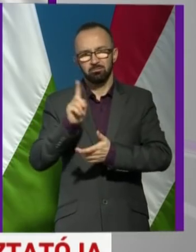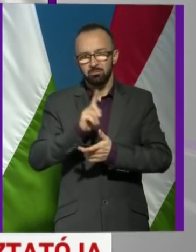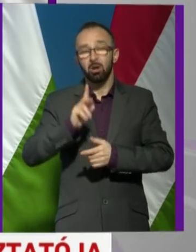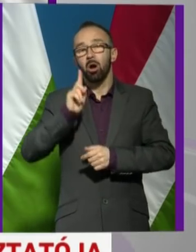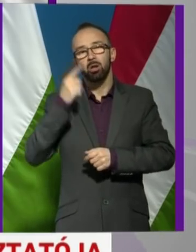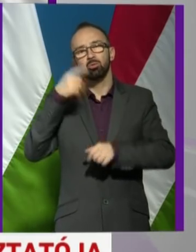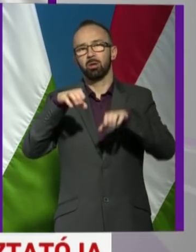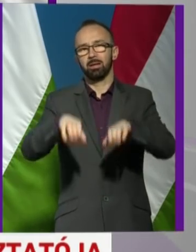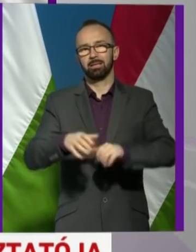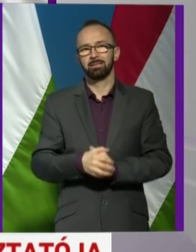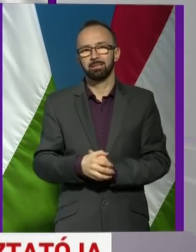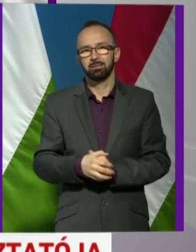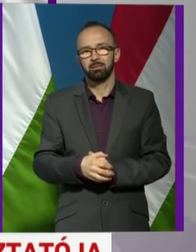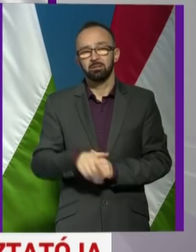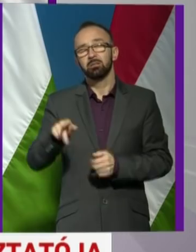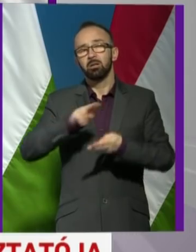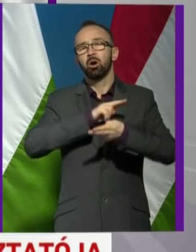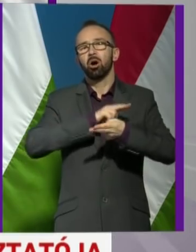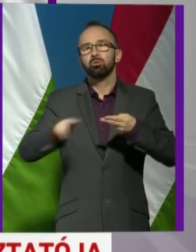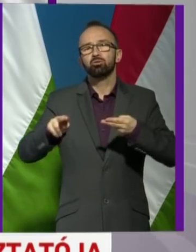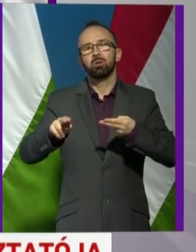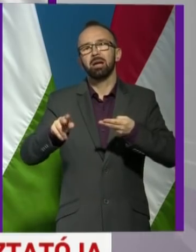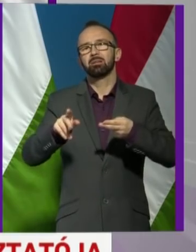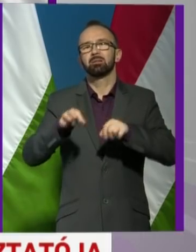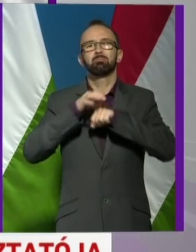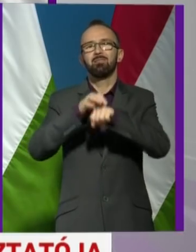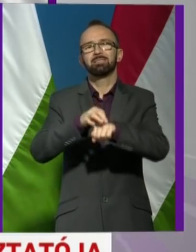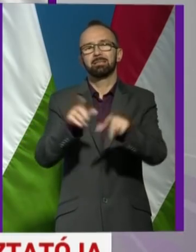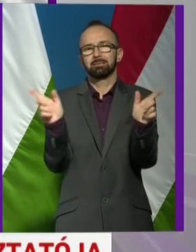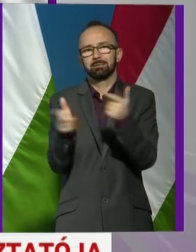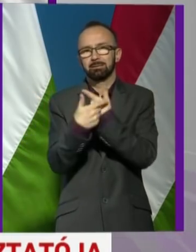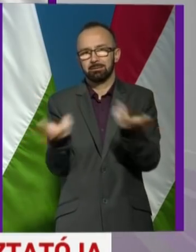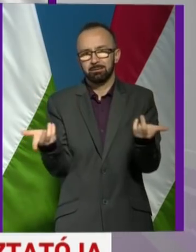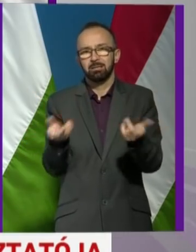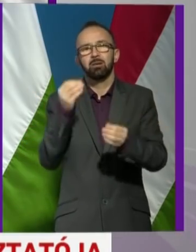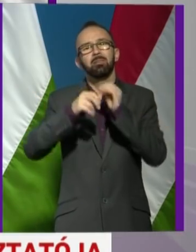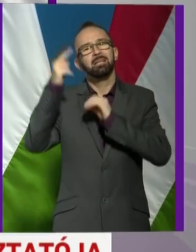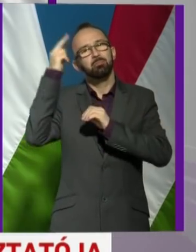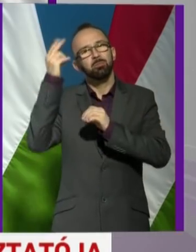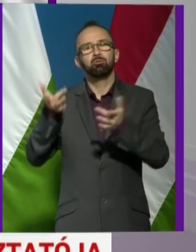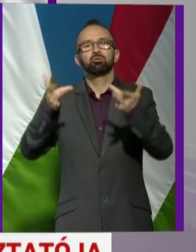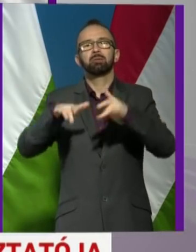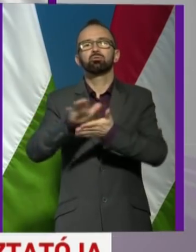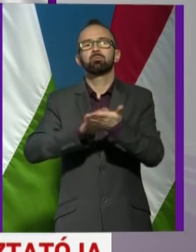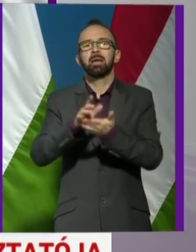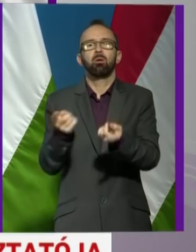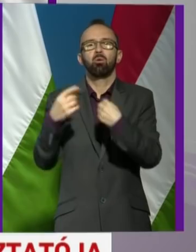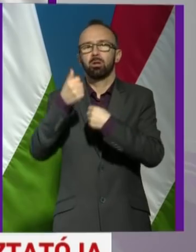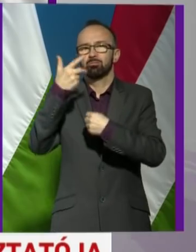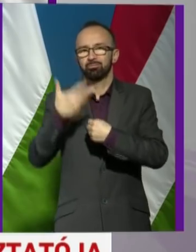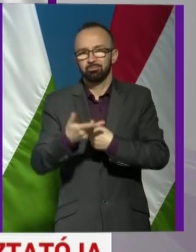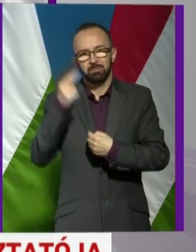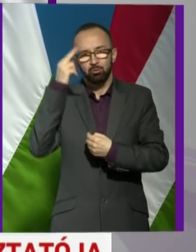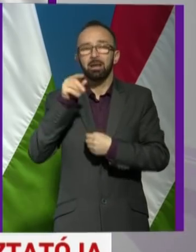ezt megtehetik. Ezt hatóságilag nem rendeljük el, mert nem ismerjük a státuszukat. Tehát ez egy